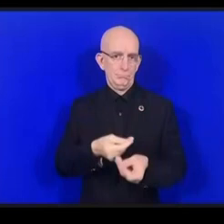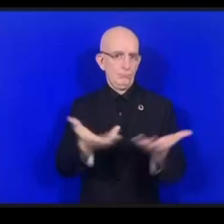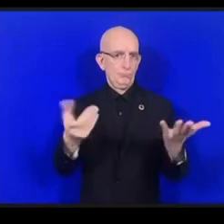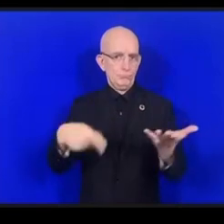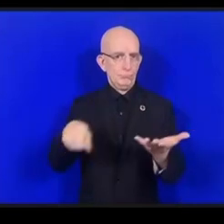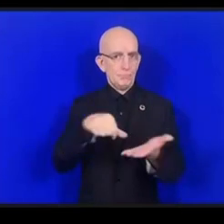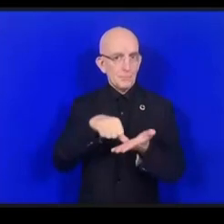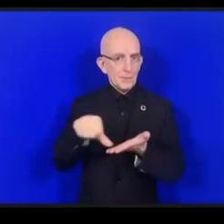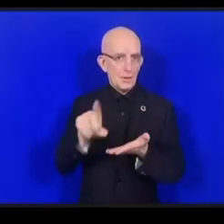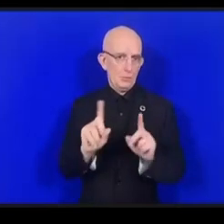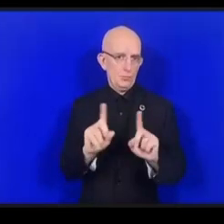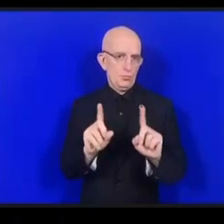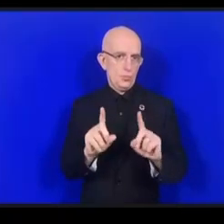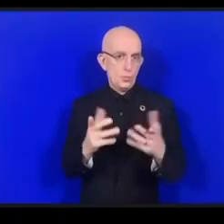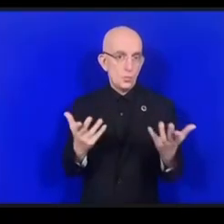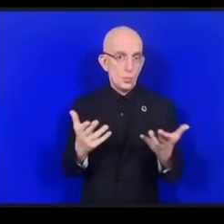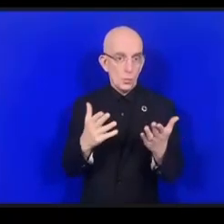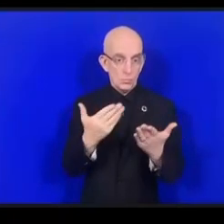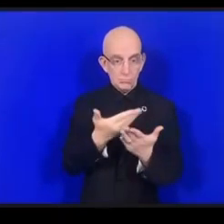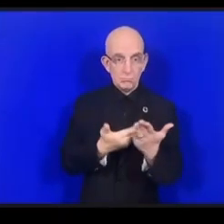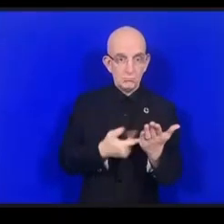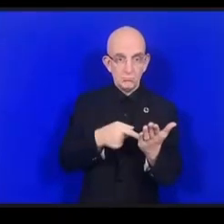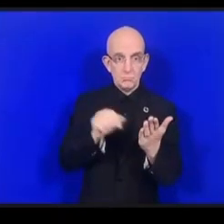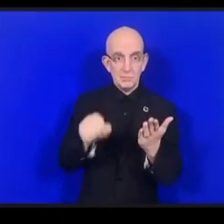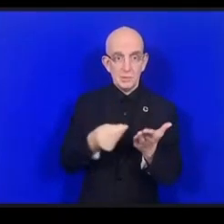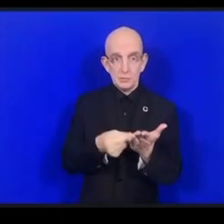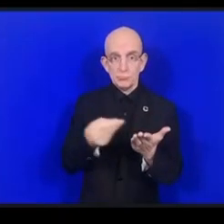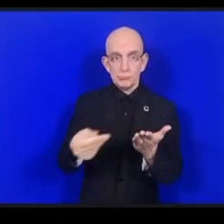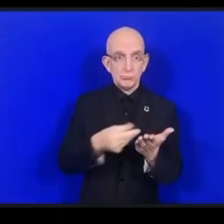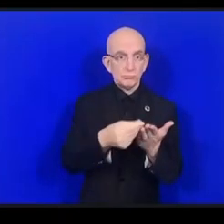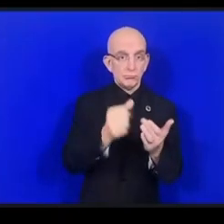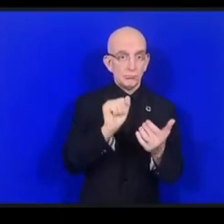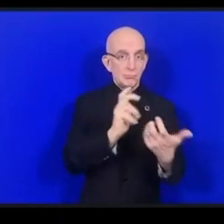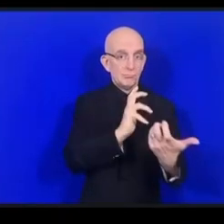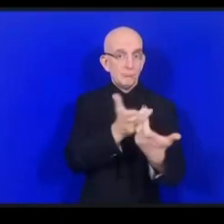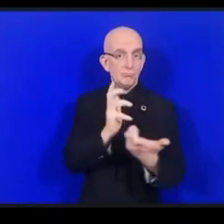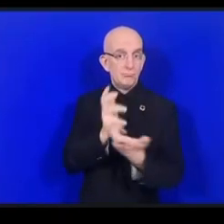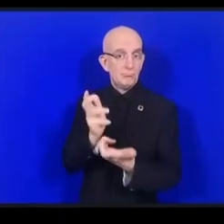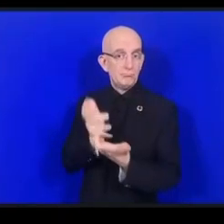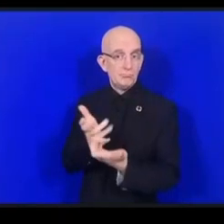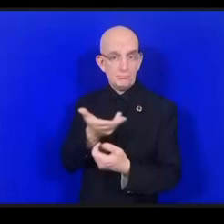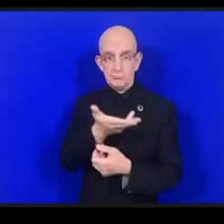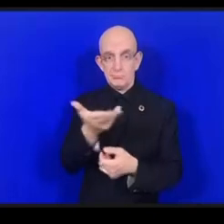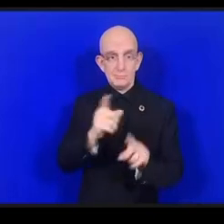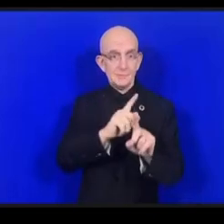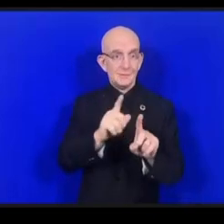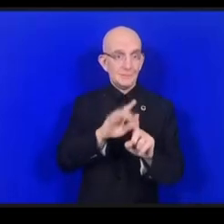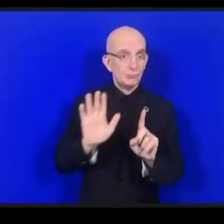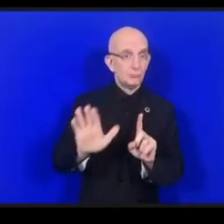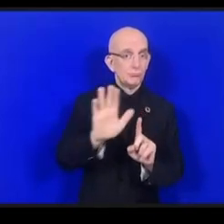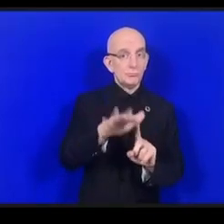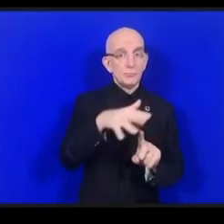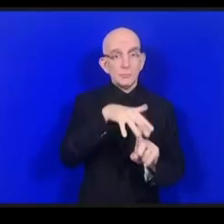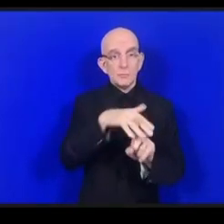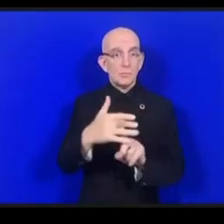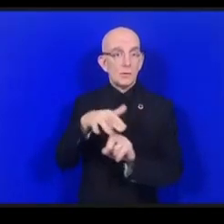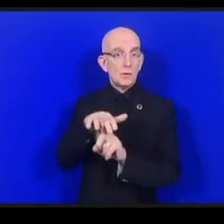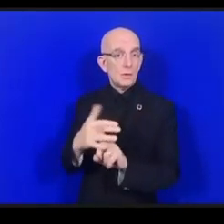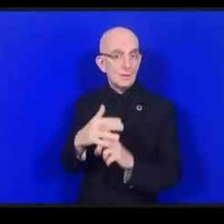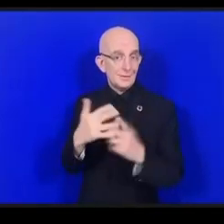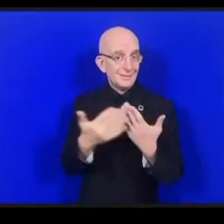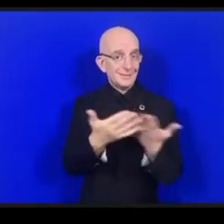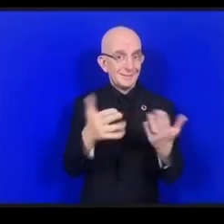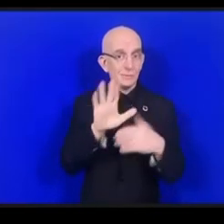الموارد التعليمية المفتوحة ينبغي أن تكون بفضل